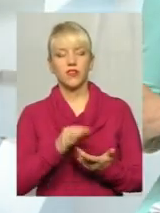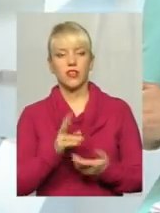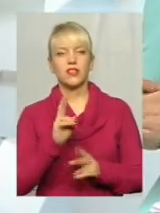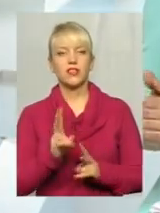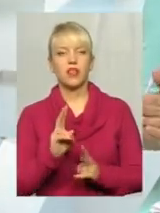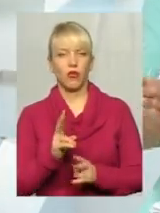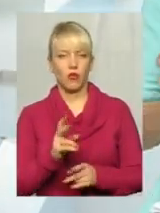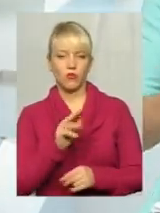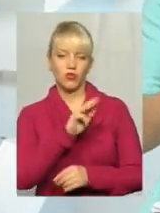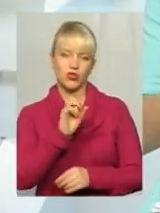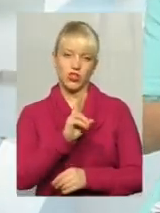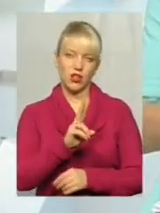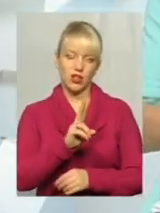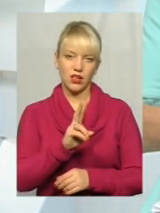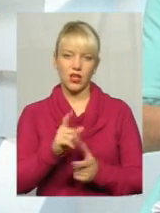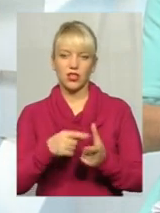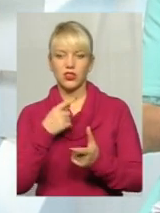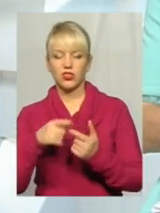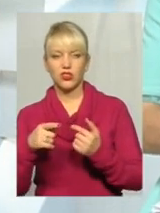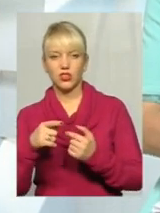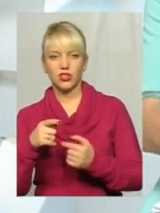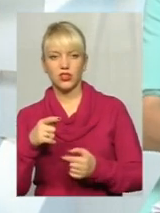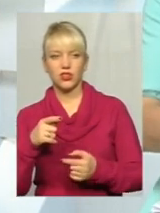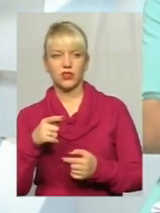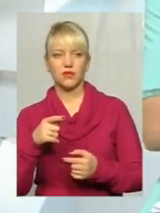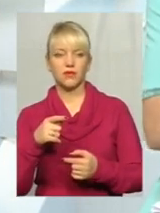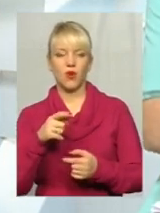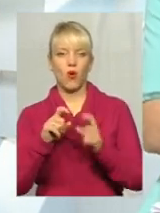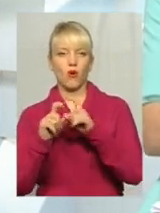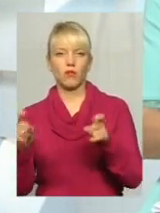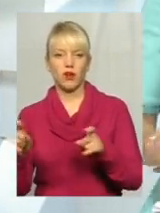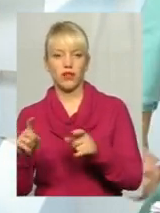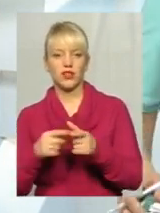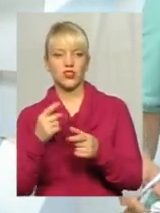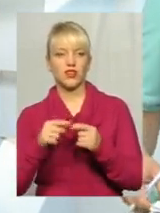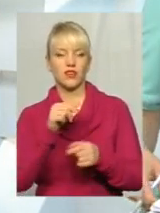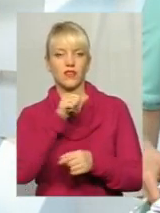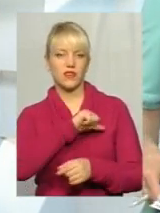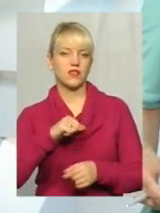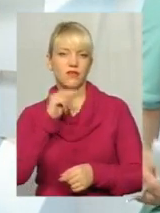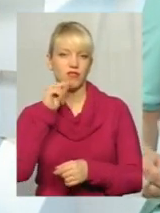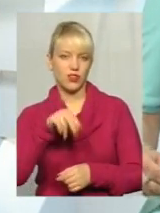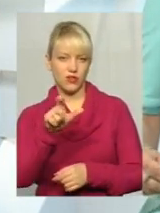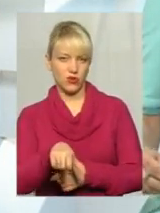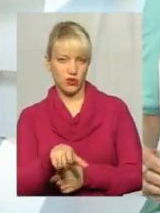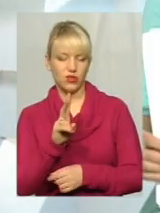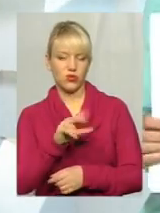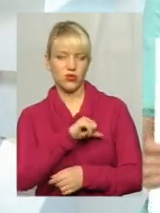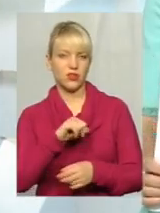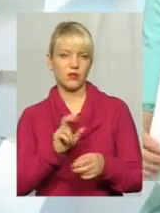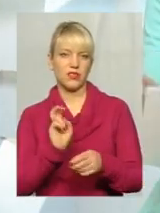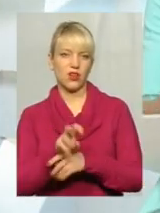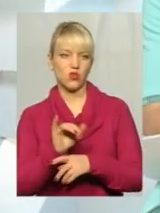компанії, чи безпосередньо винуватий сам, як то кажуть? Сам зайшов в